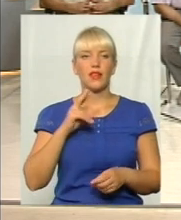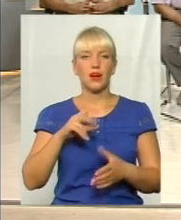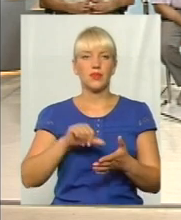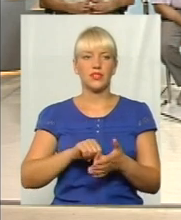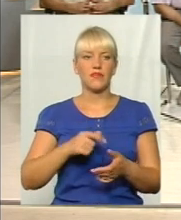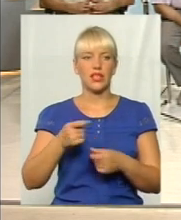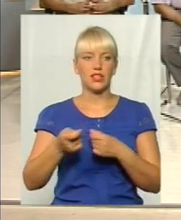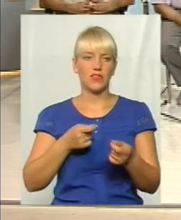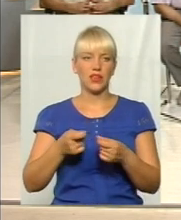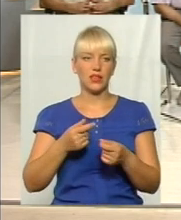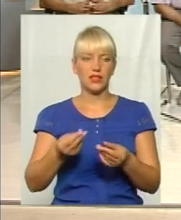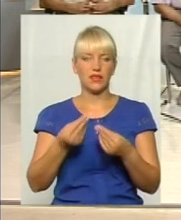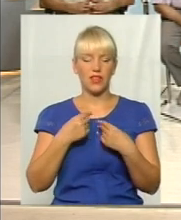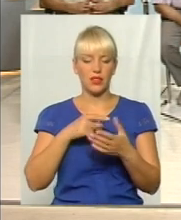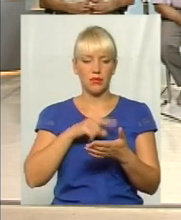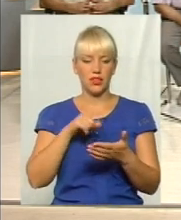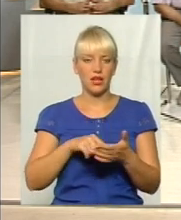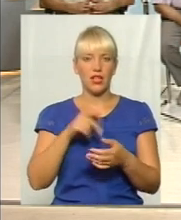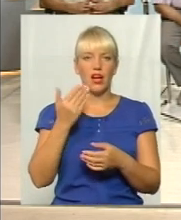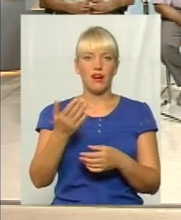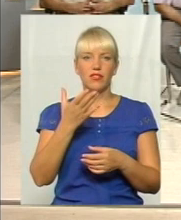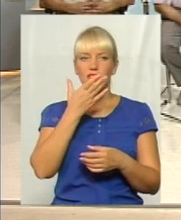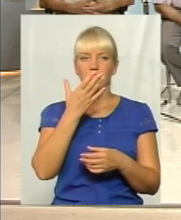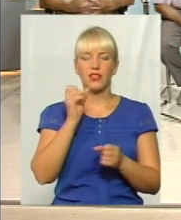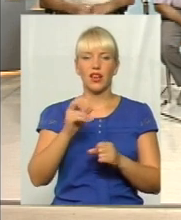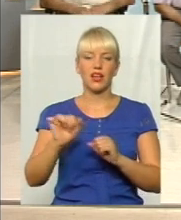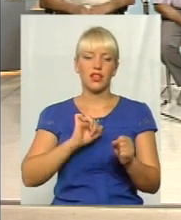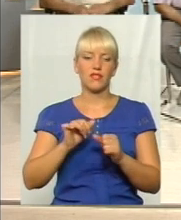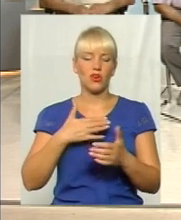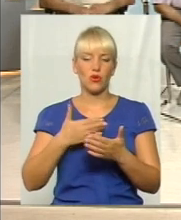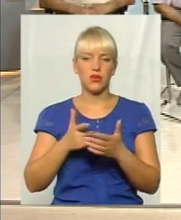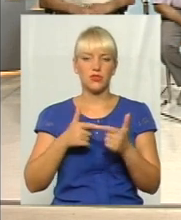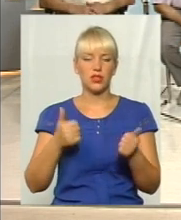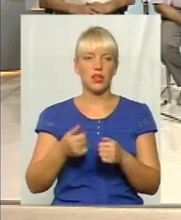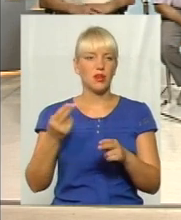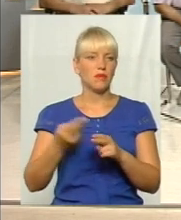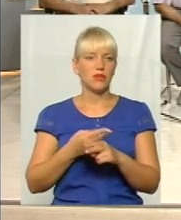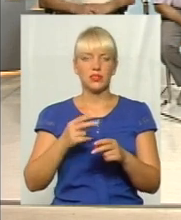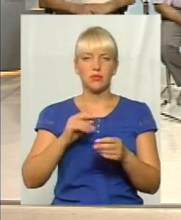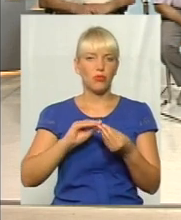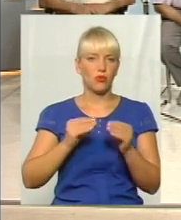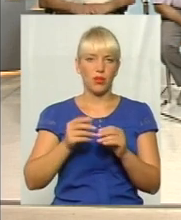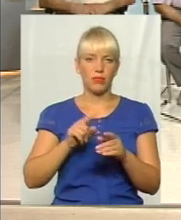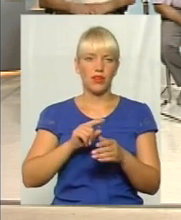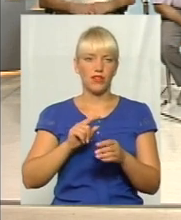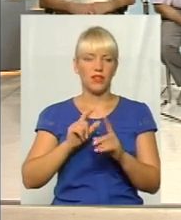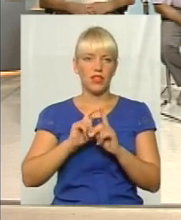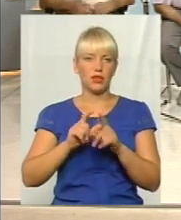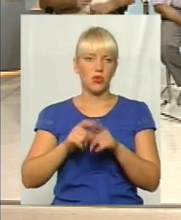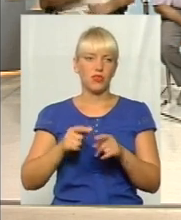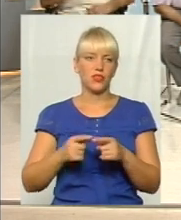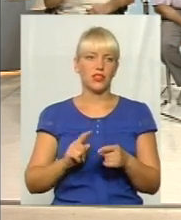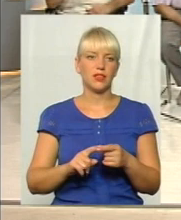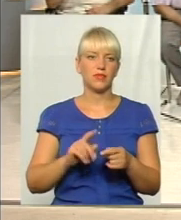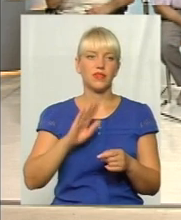влади давали запитання, але краще, я думаю, керівник громадської організації ми з ним по всіх не спеціальні. До в нас по нашій категорії, справді,